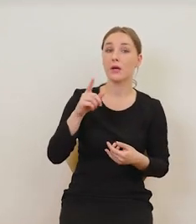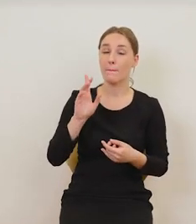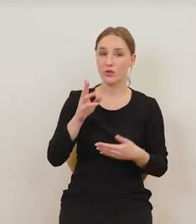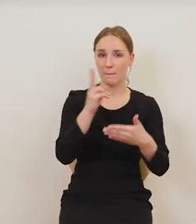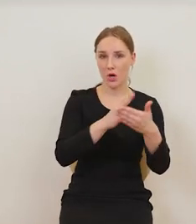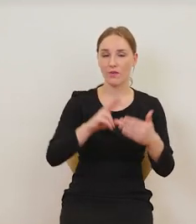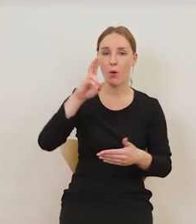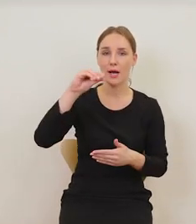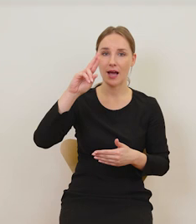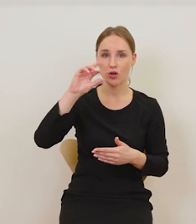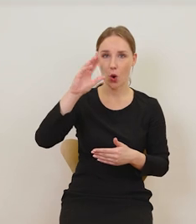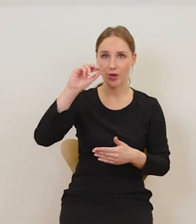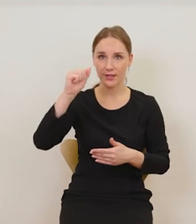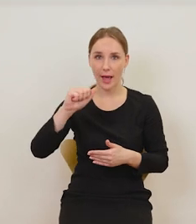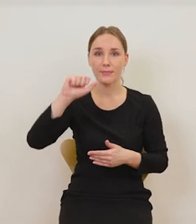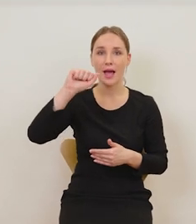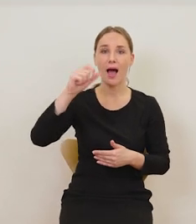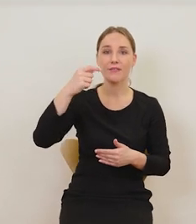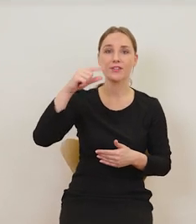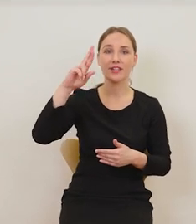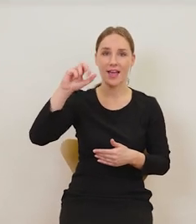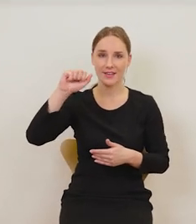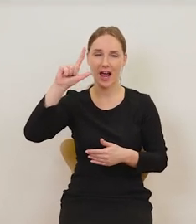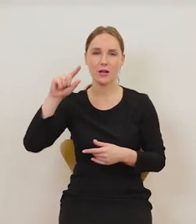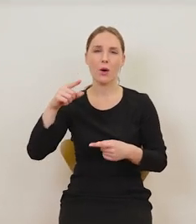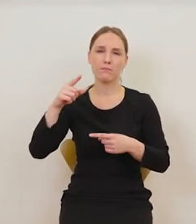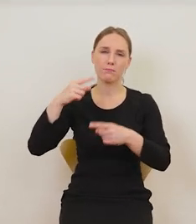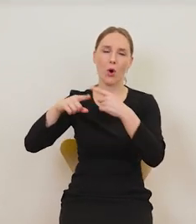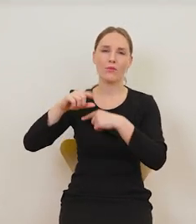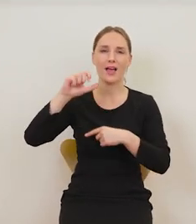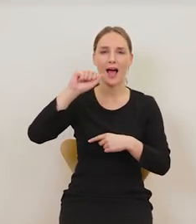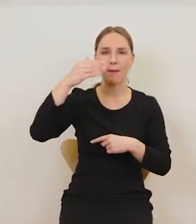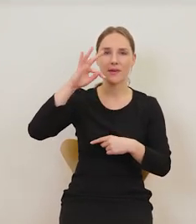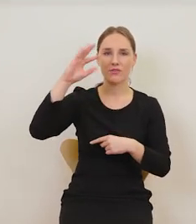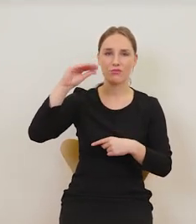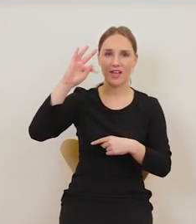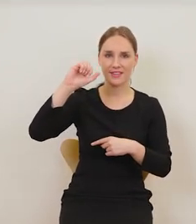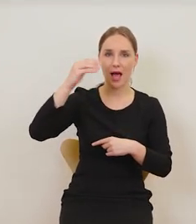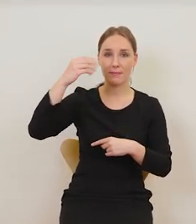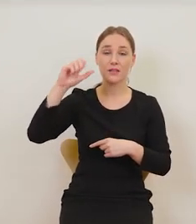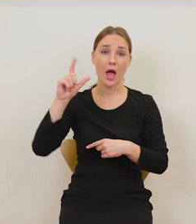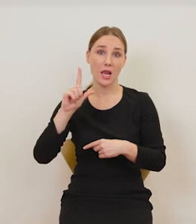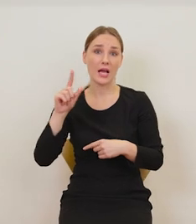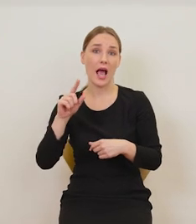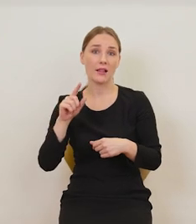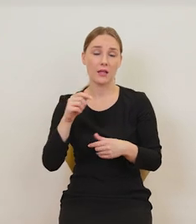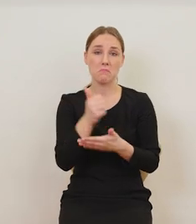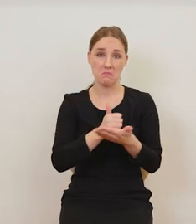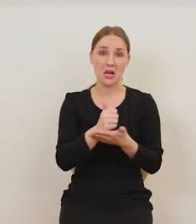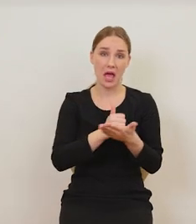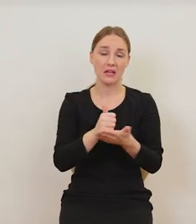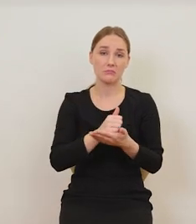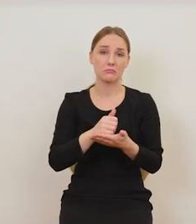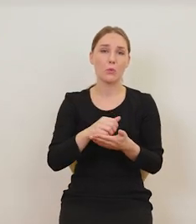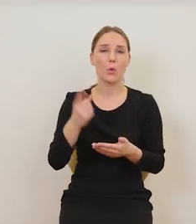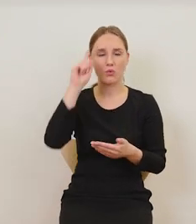Heroina, Adderal. Adderal to jest pochod na amfetaminy. Legalny lek przede wszystkim w